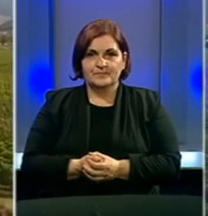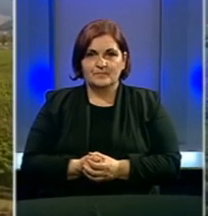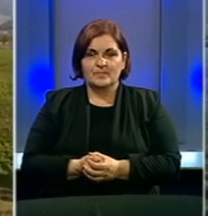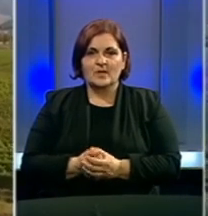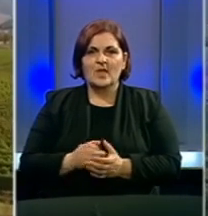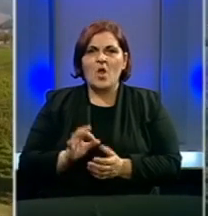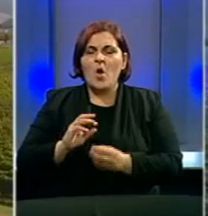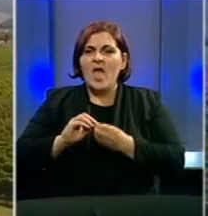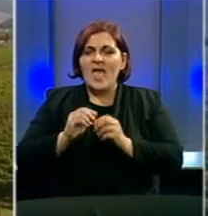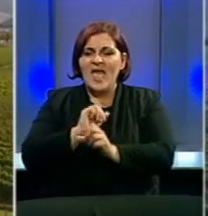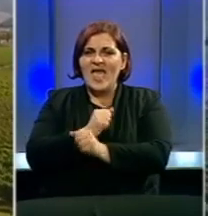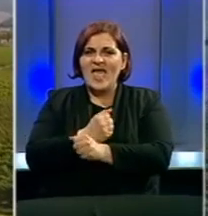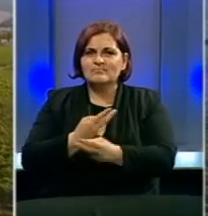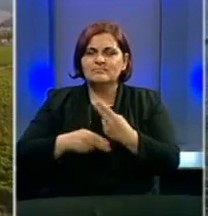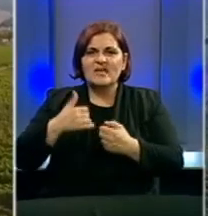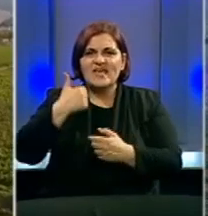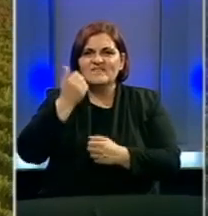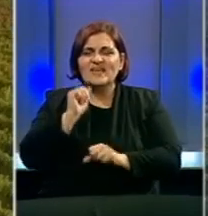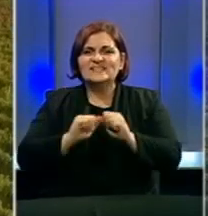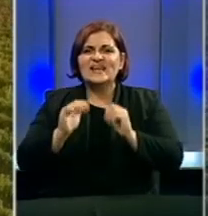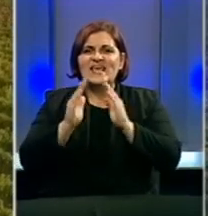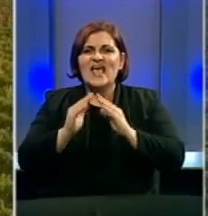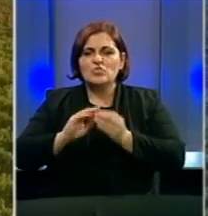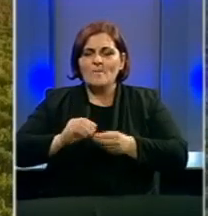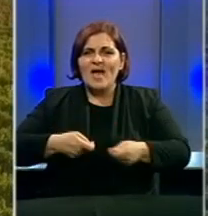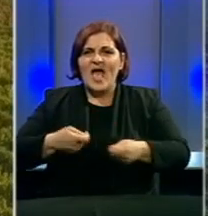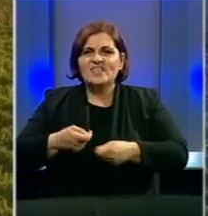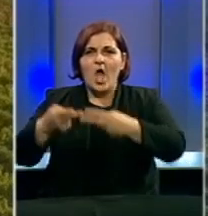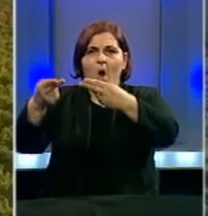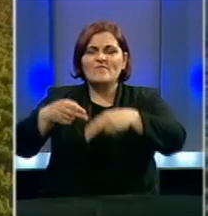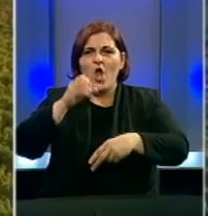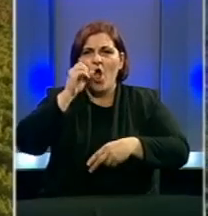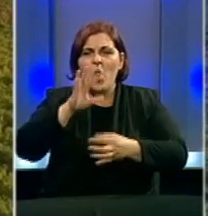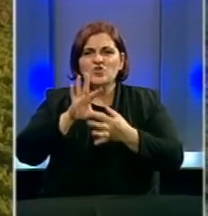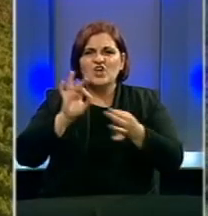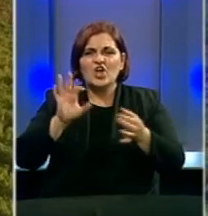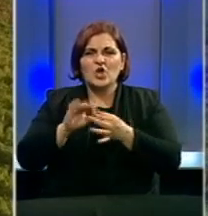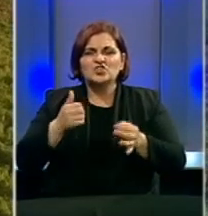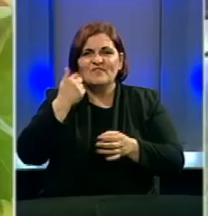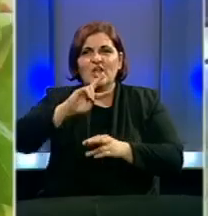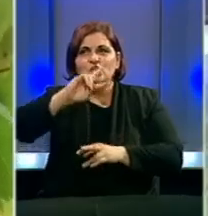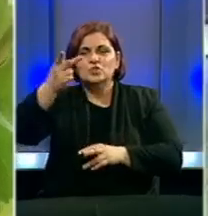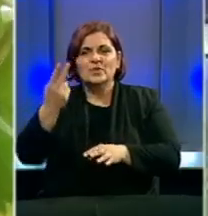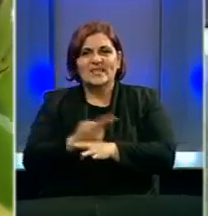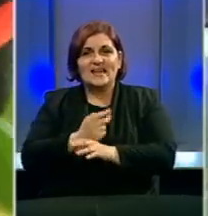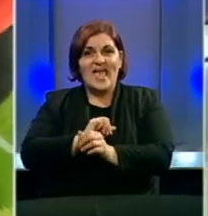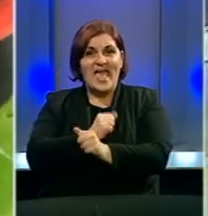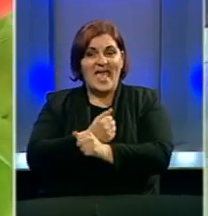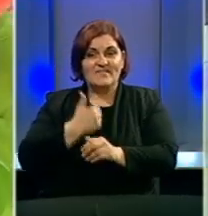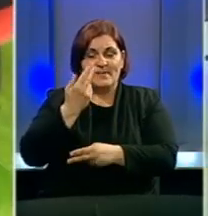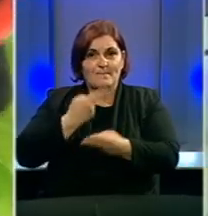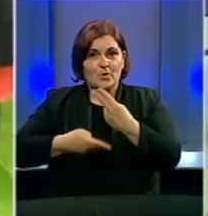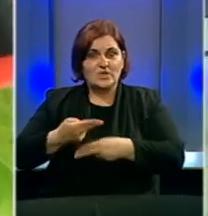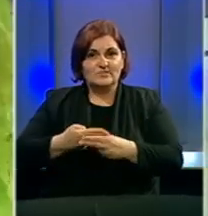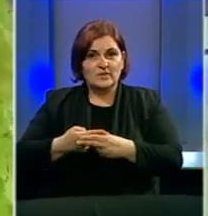Osnovni problem hercegovačkih vinara je zašta domaćih tržišta od uvoza loše groždja i vina iz drugih zemalja. Hercegovački vinari